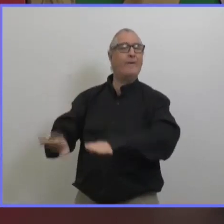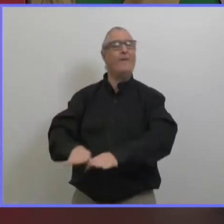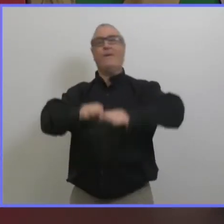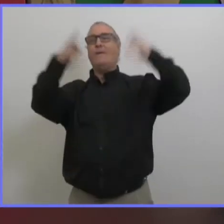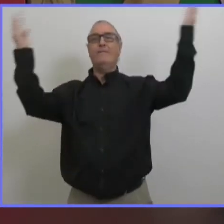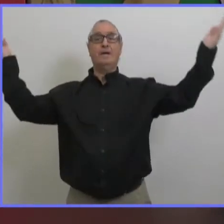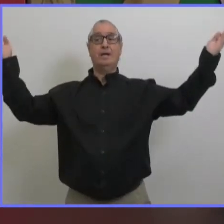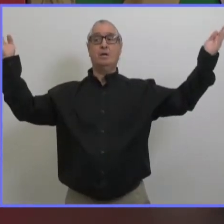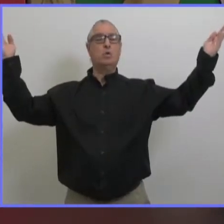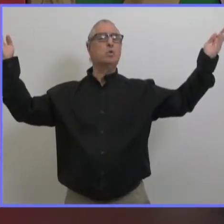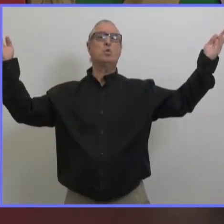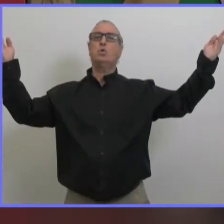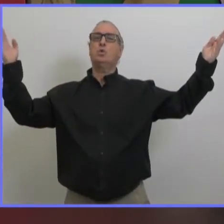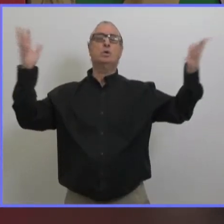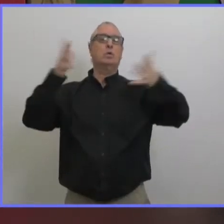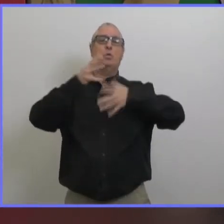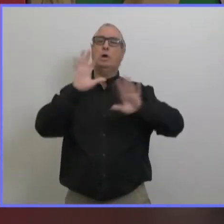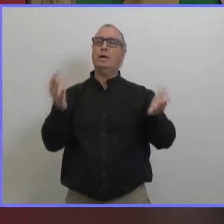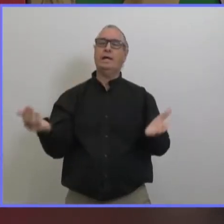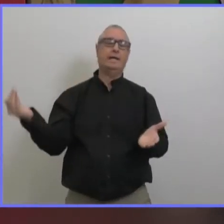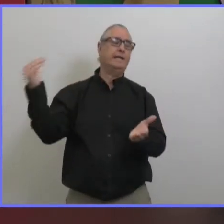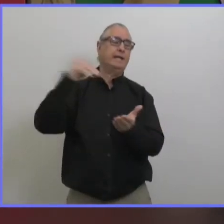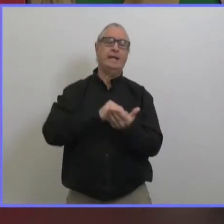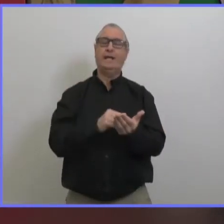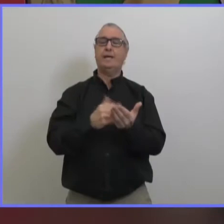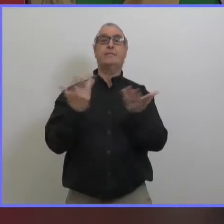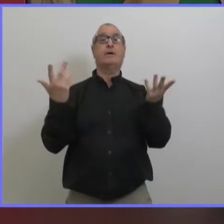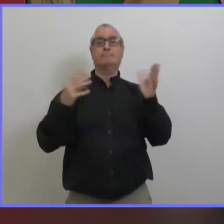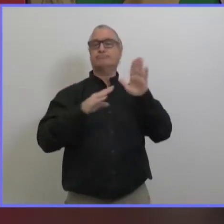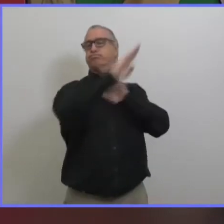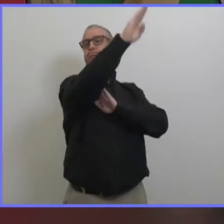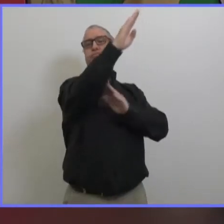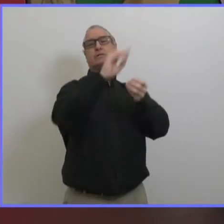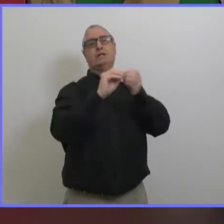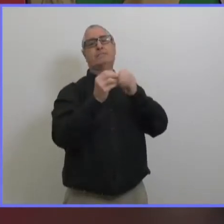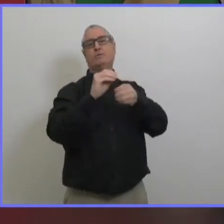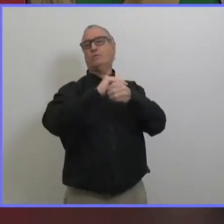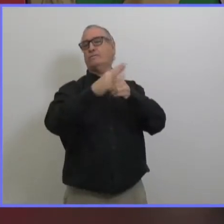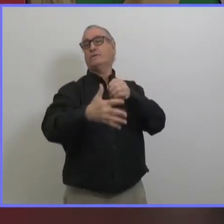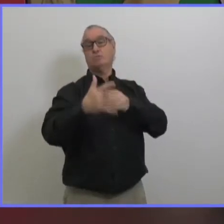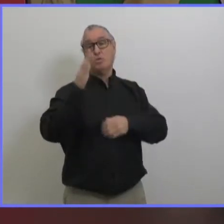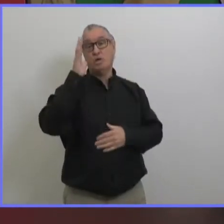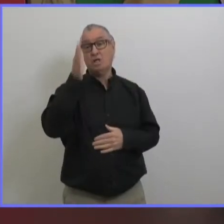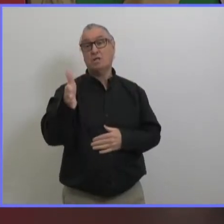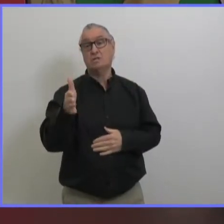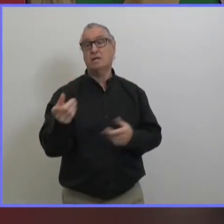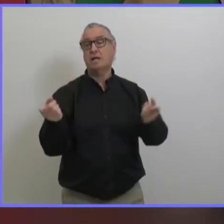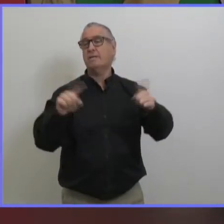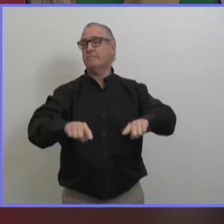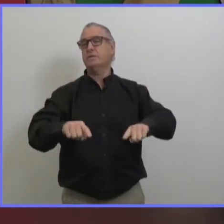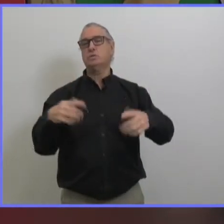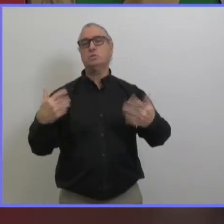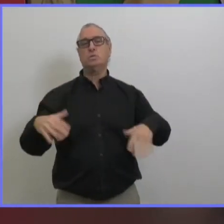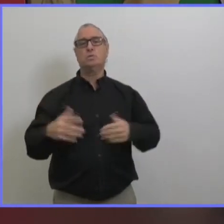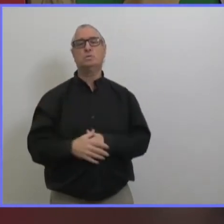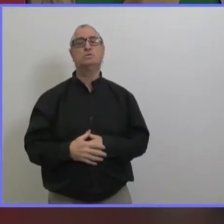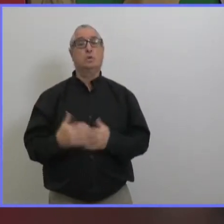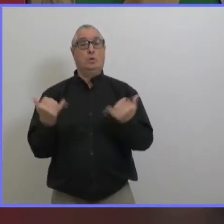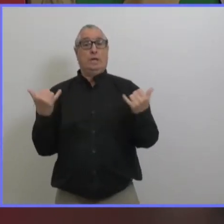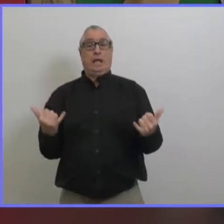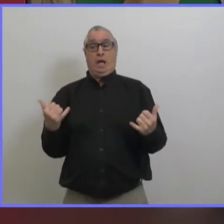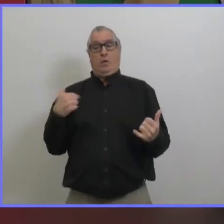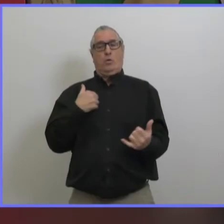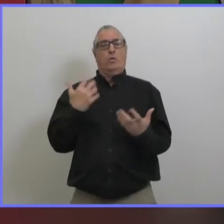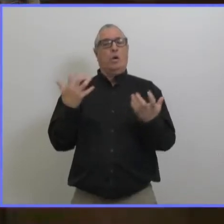si on réouvre là où on était en octobre et en novembre il n'y aucune raison de penser qu'on ne veut pas de nouveau revoir les chiffres de novembre et de